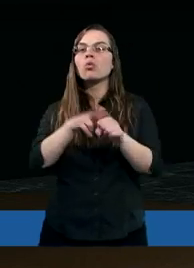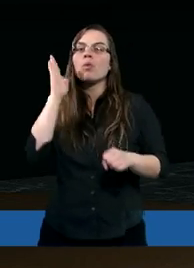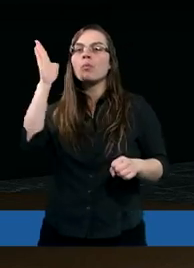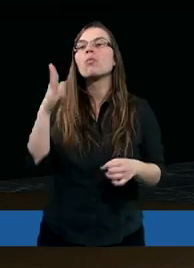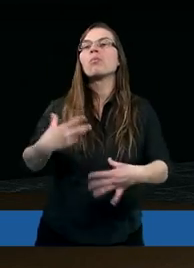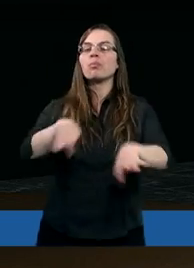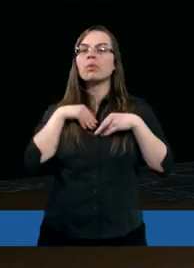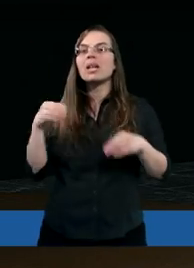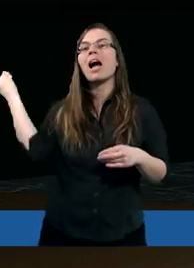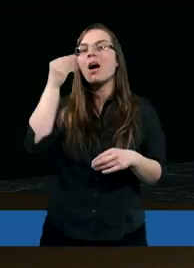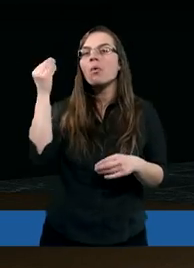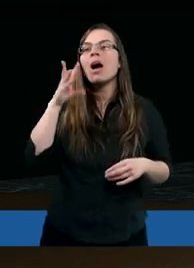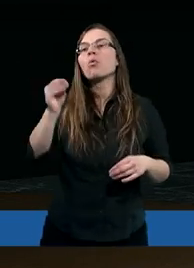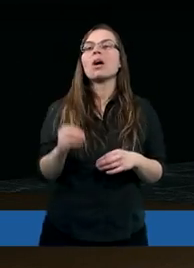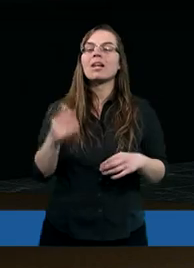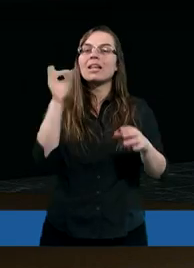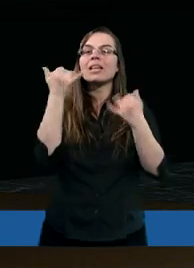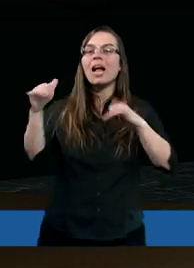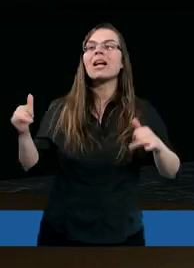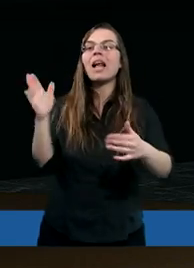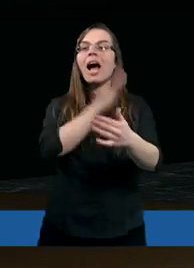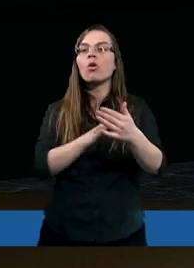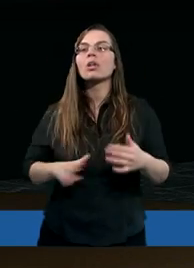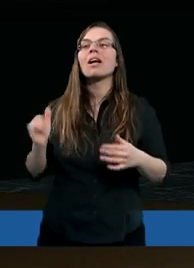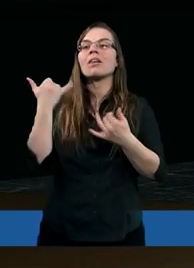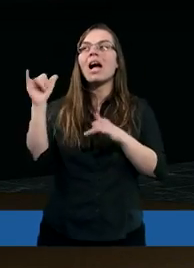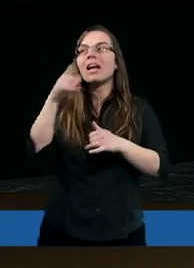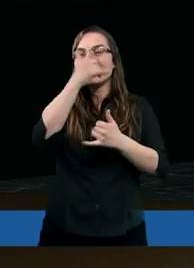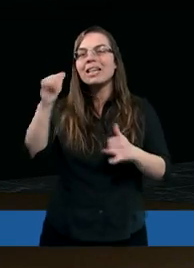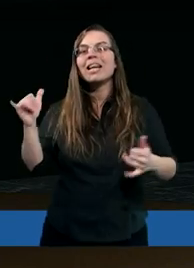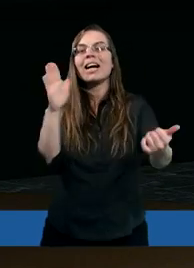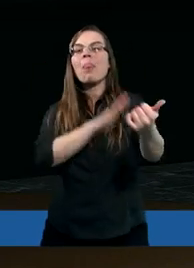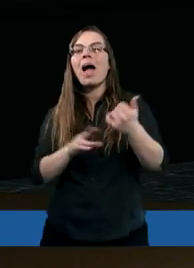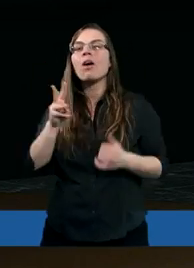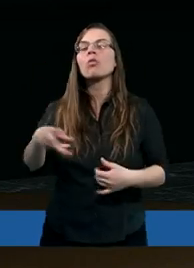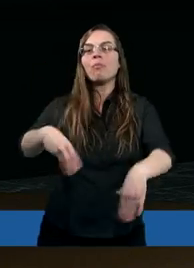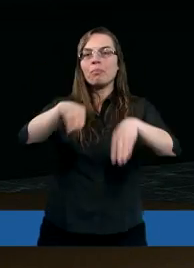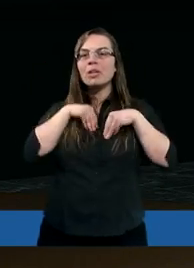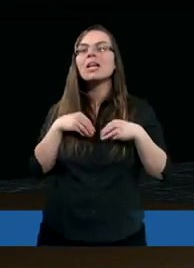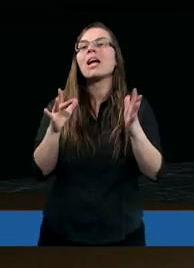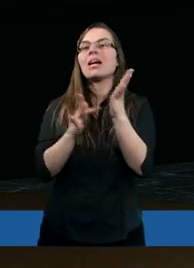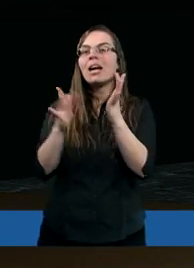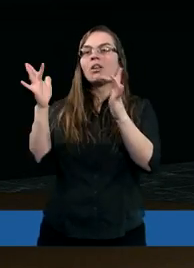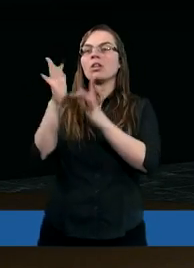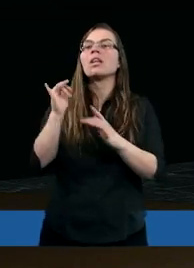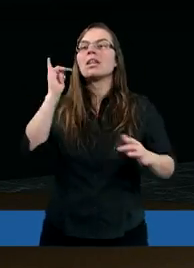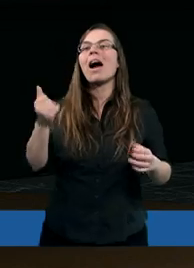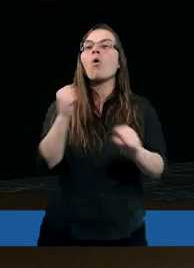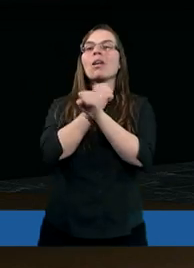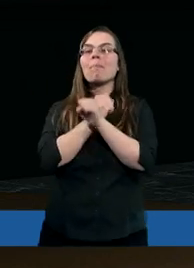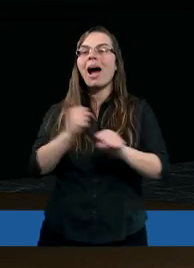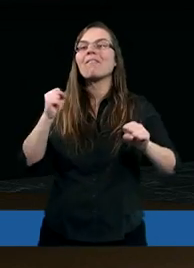przyjęli naukę, czyli ci nowonarodzeni jak gdyby z innych narodów, przyjęli Chrystusa jako